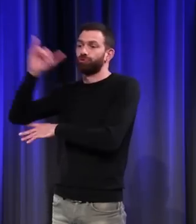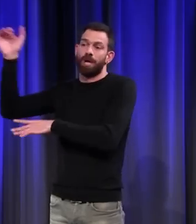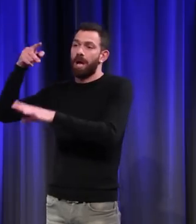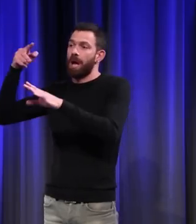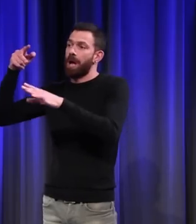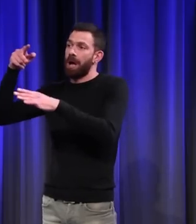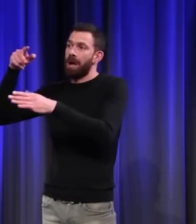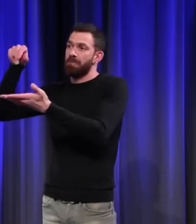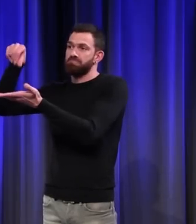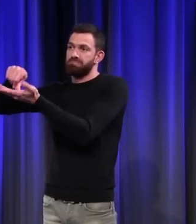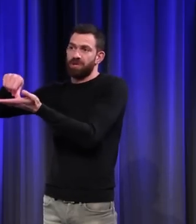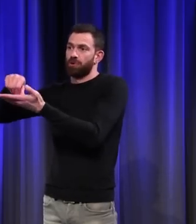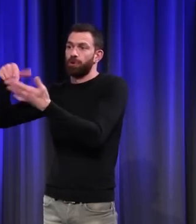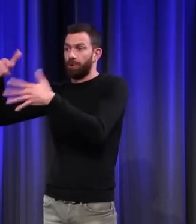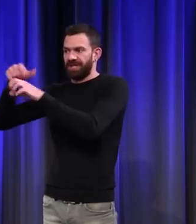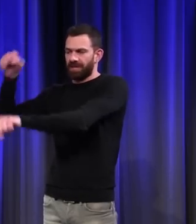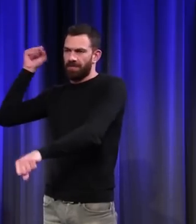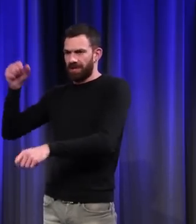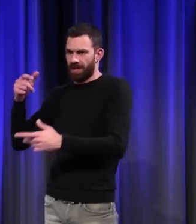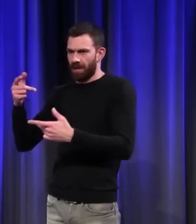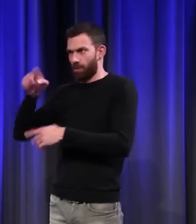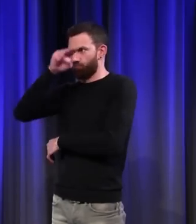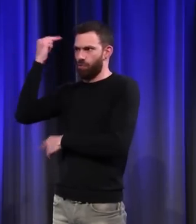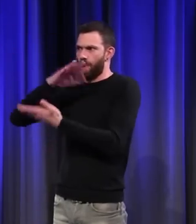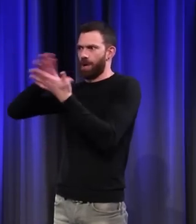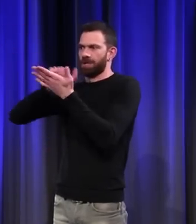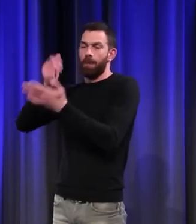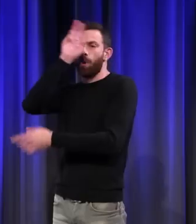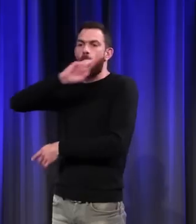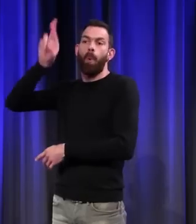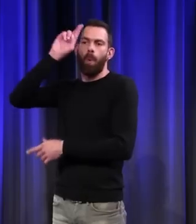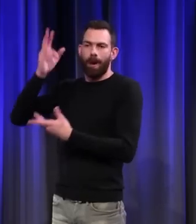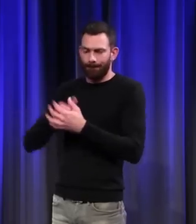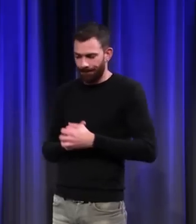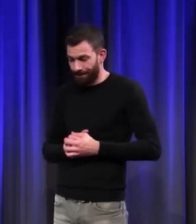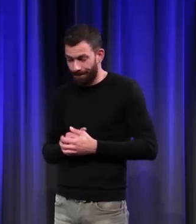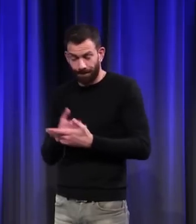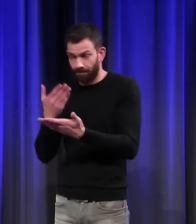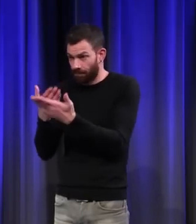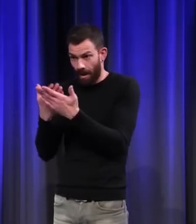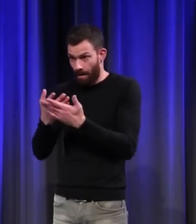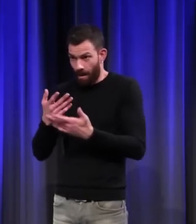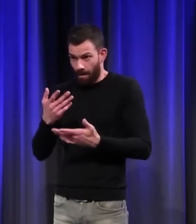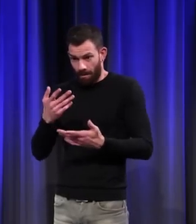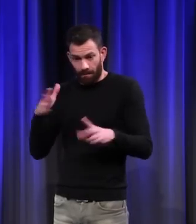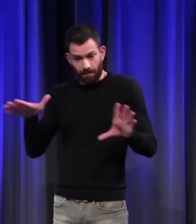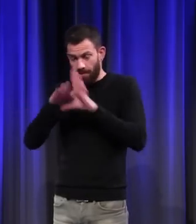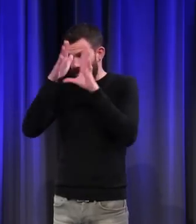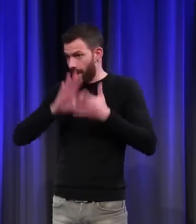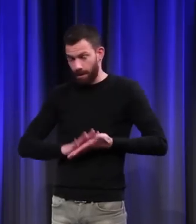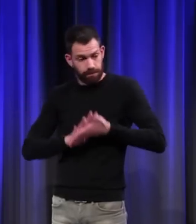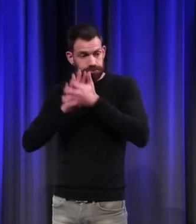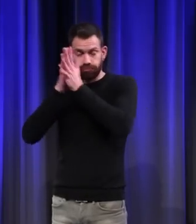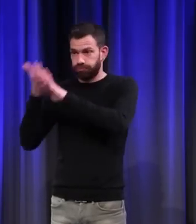à cette mode du noir princier et royal. Donc, changement complet au fil des